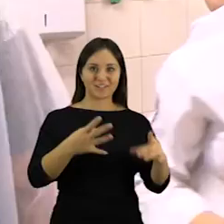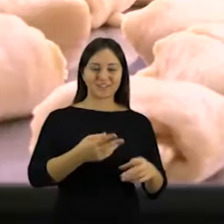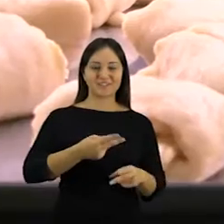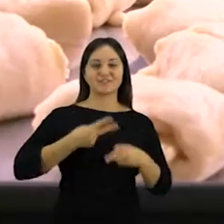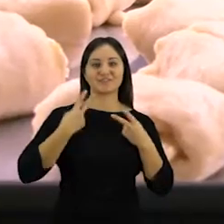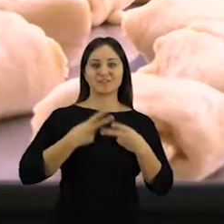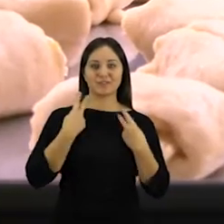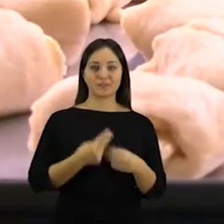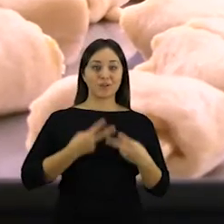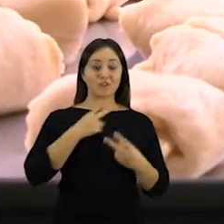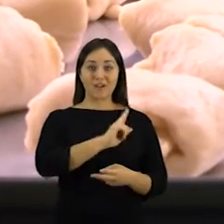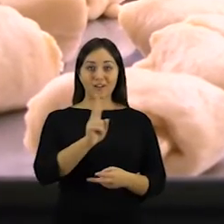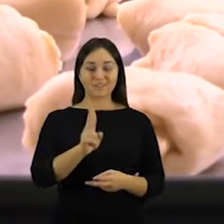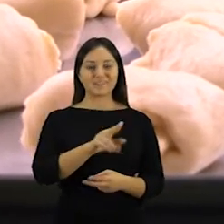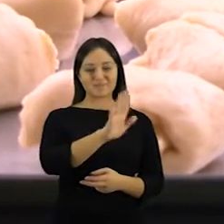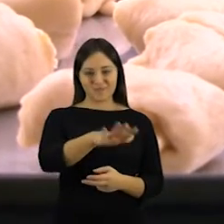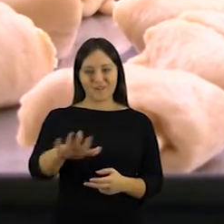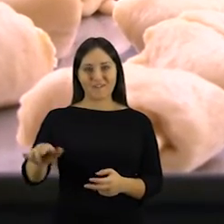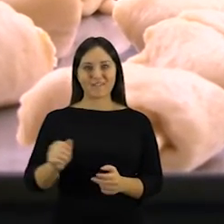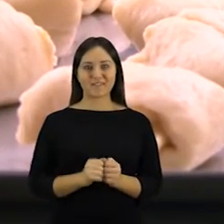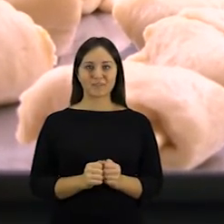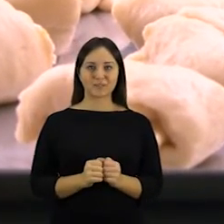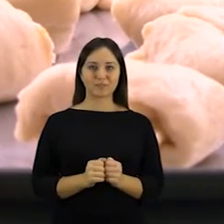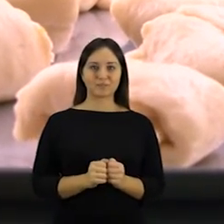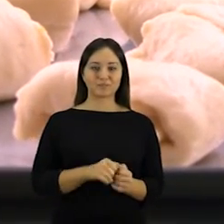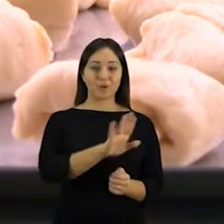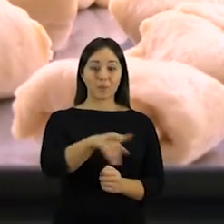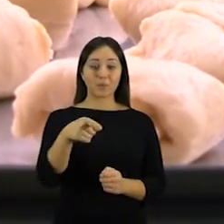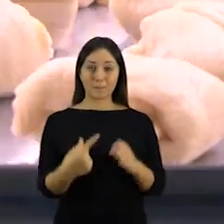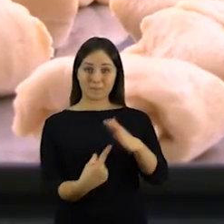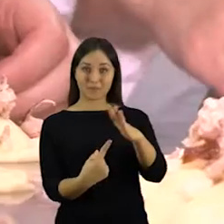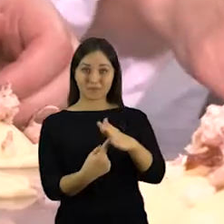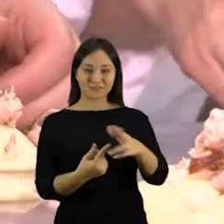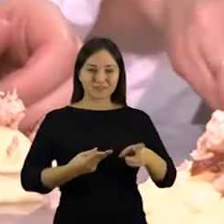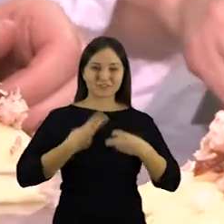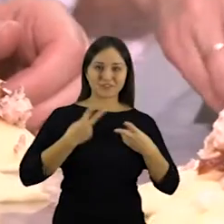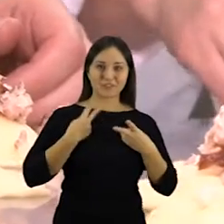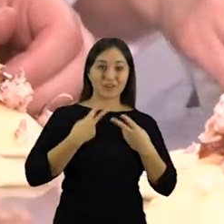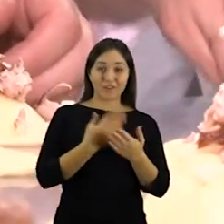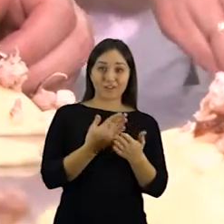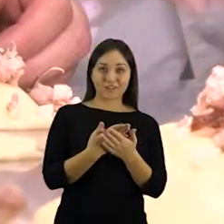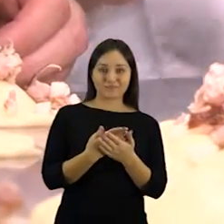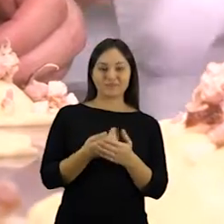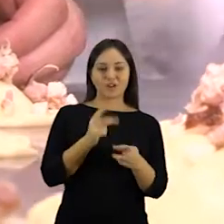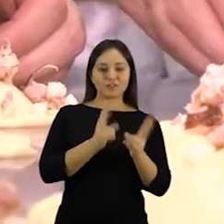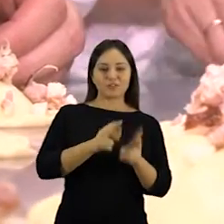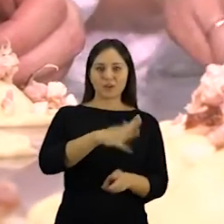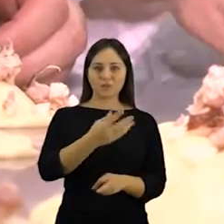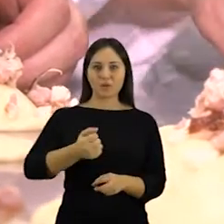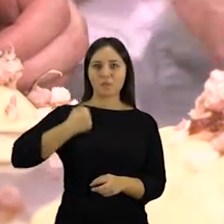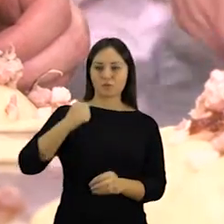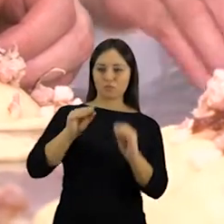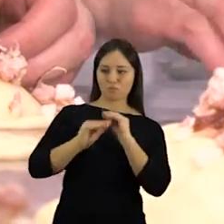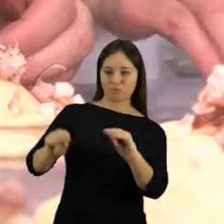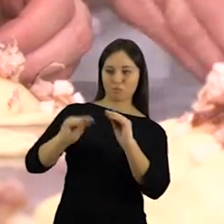džiugino ir kulinarijos paslapčių besimokančius mokyklos mokinius. Pirma kursiai džiaugėsi galėja karius ne tik pamokyti bandelių kepimo